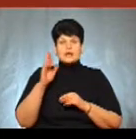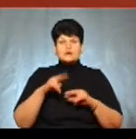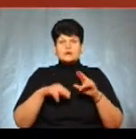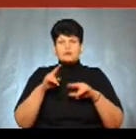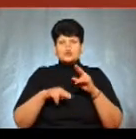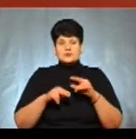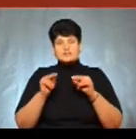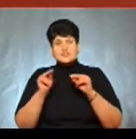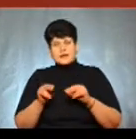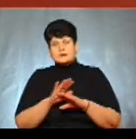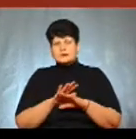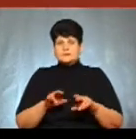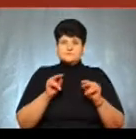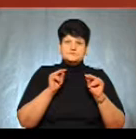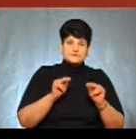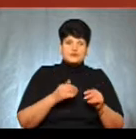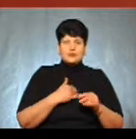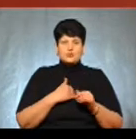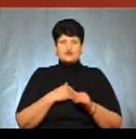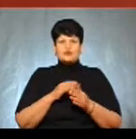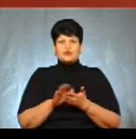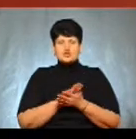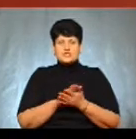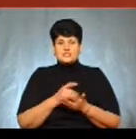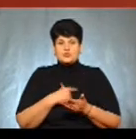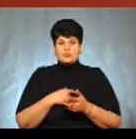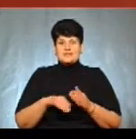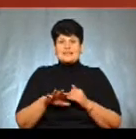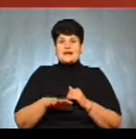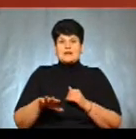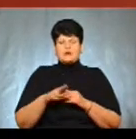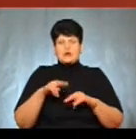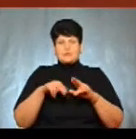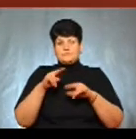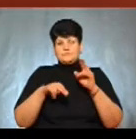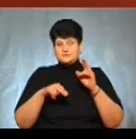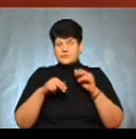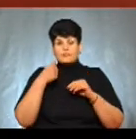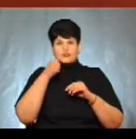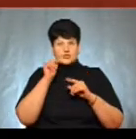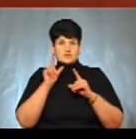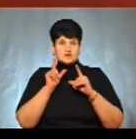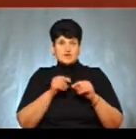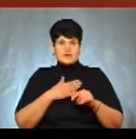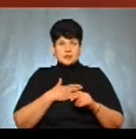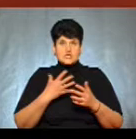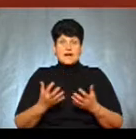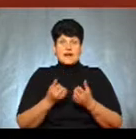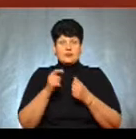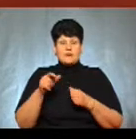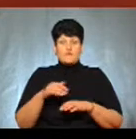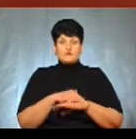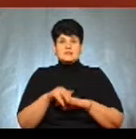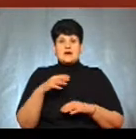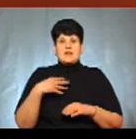чи легальної, чи нелегальної, але вони хочуть розчистити собі територію для забудови. Також вчора виїжджали наші рятувальники на вулицю